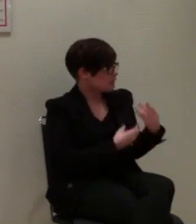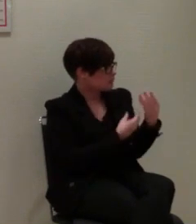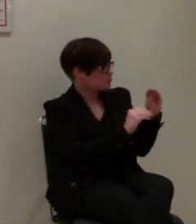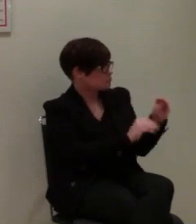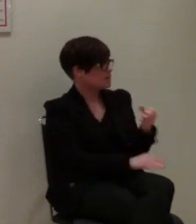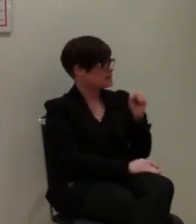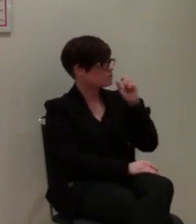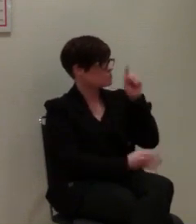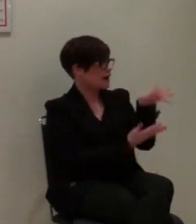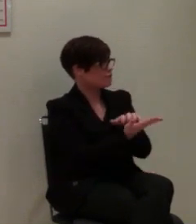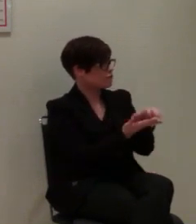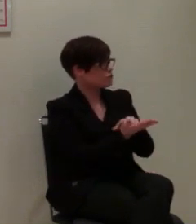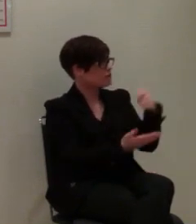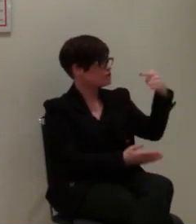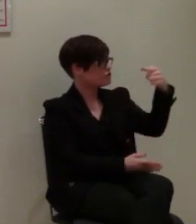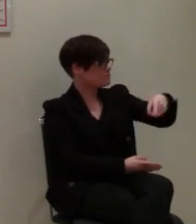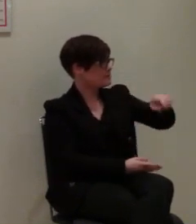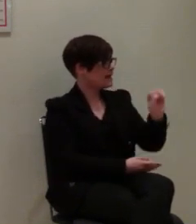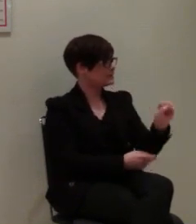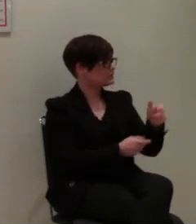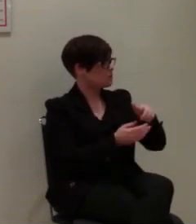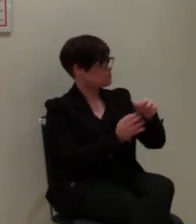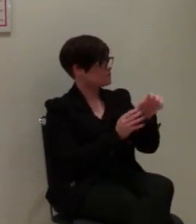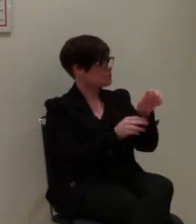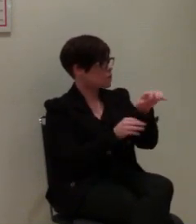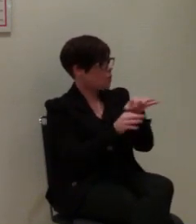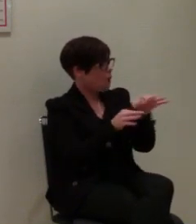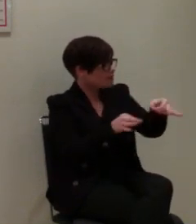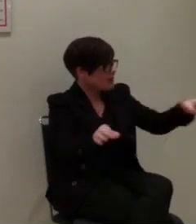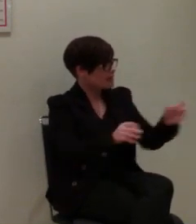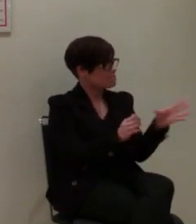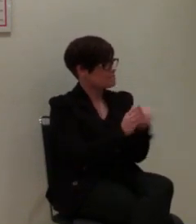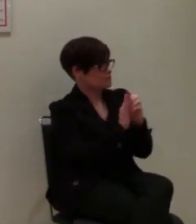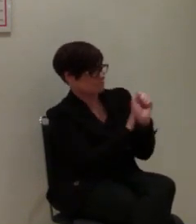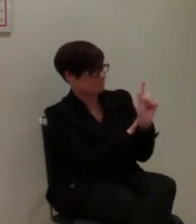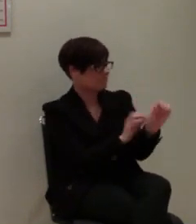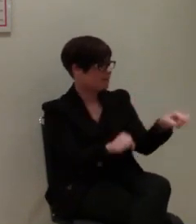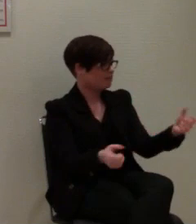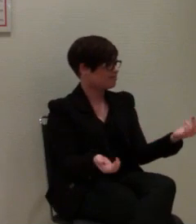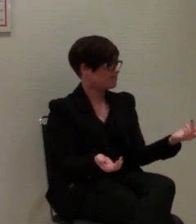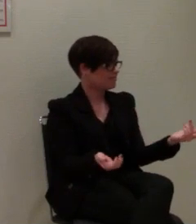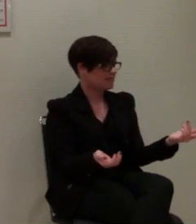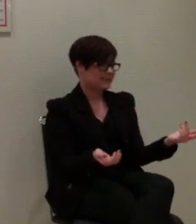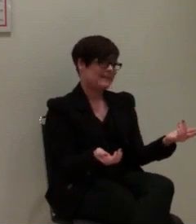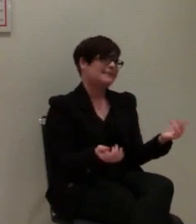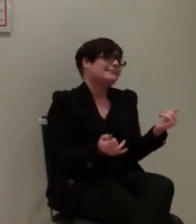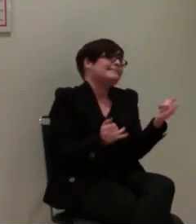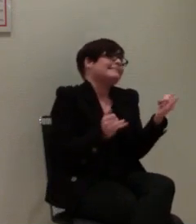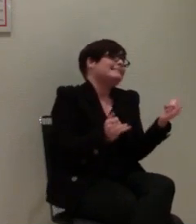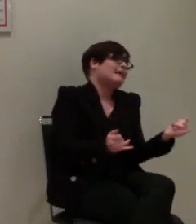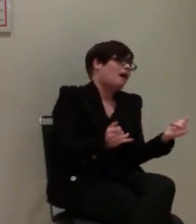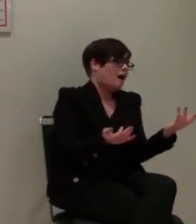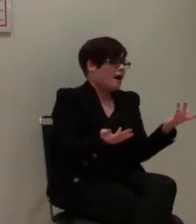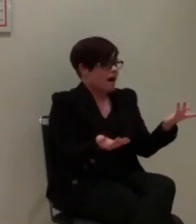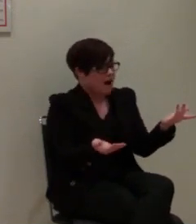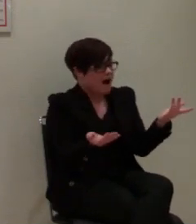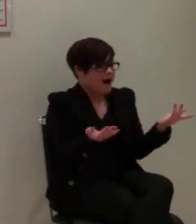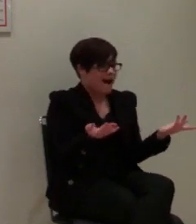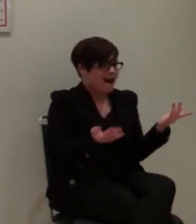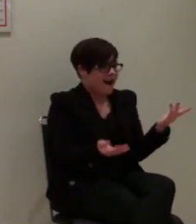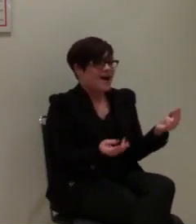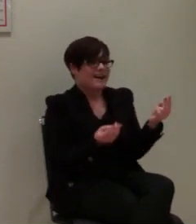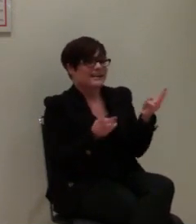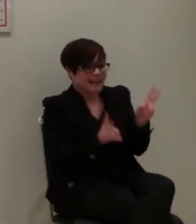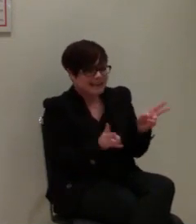bei den Smartphones die GPS-Koordinate mitschicken, dass man weiß, wo derjenige ist. Ja, das ist alles richtig. Nur